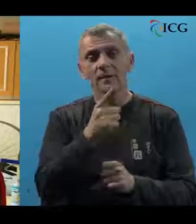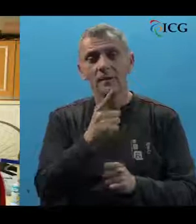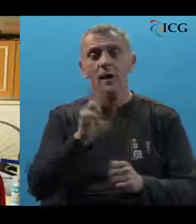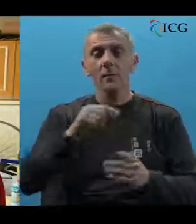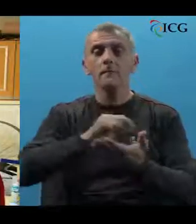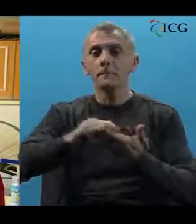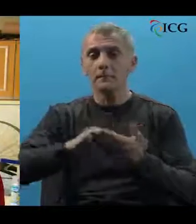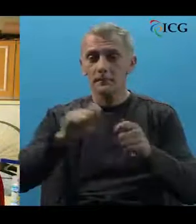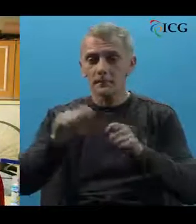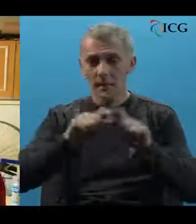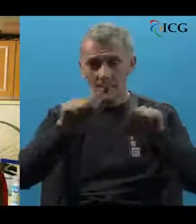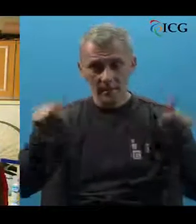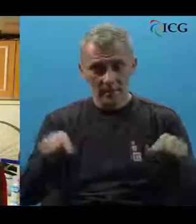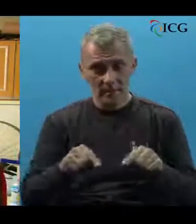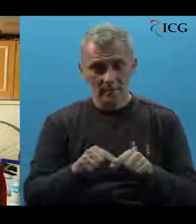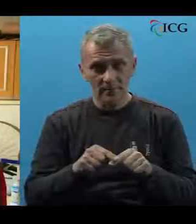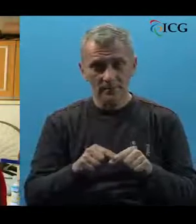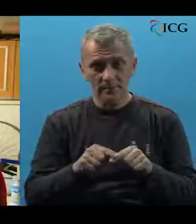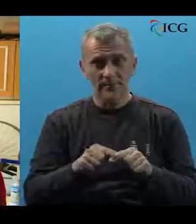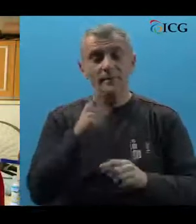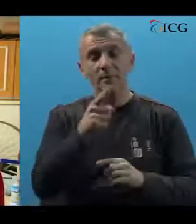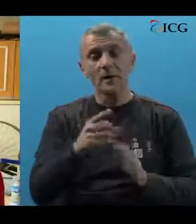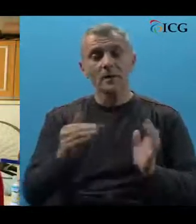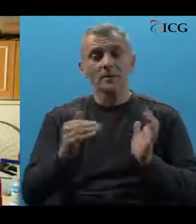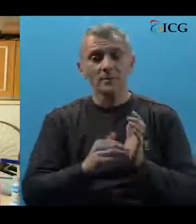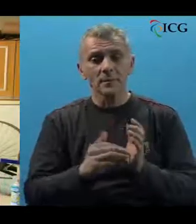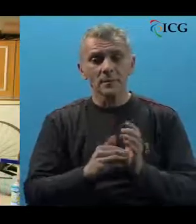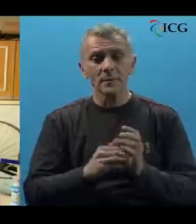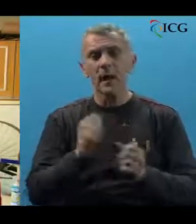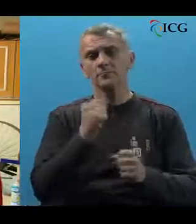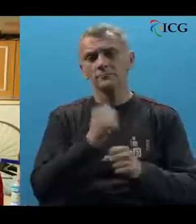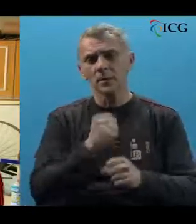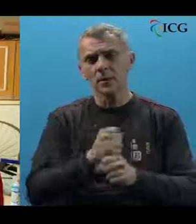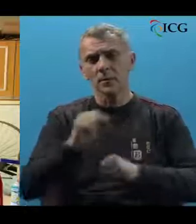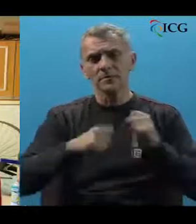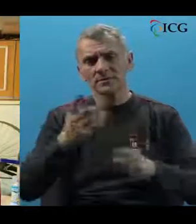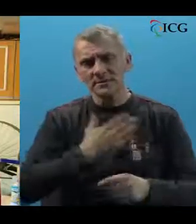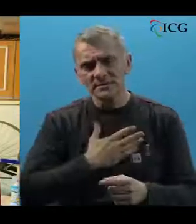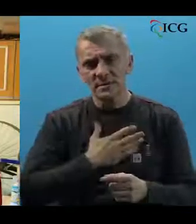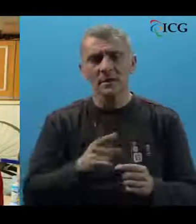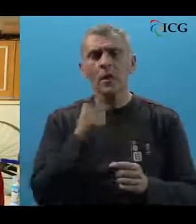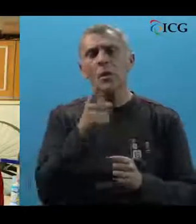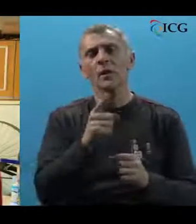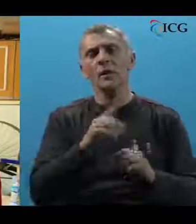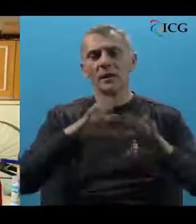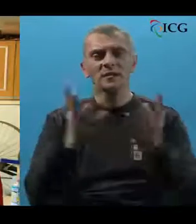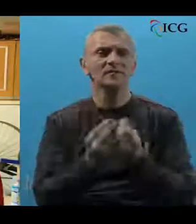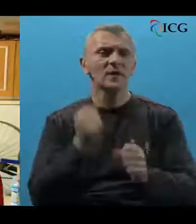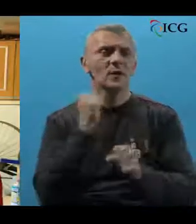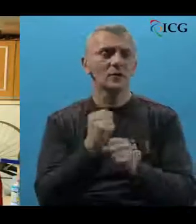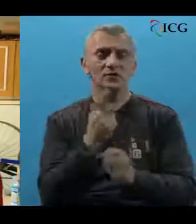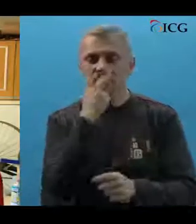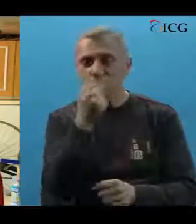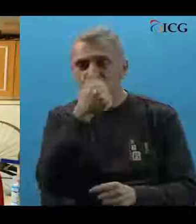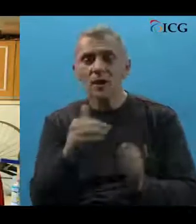papir, da primjeno treba biciklu ravnati serviz ili nešto, onda ko on to sve odrađiva i